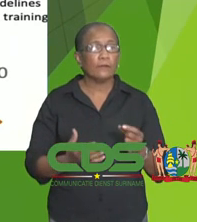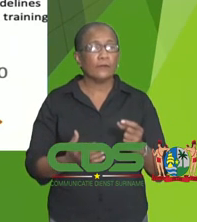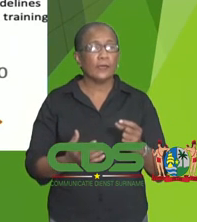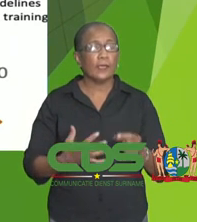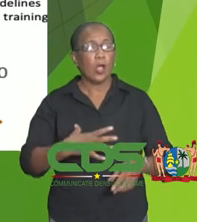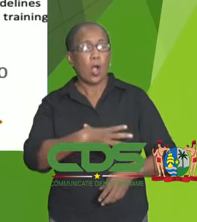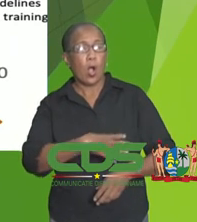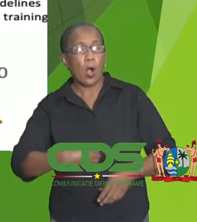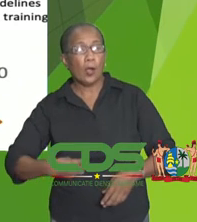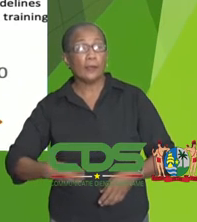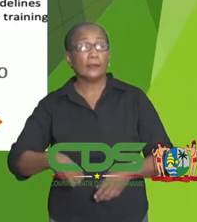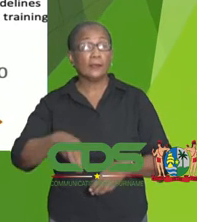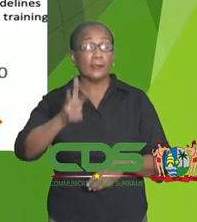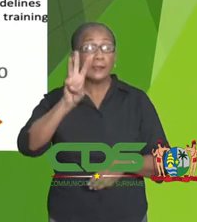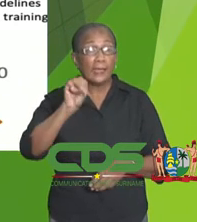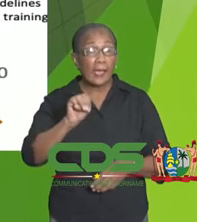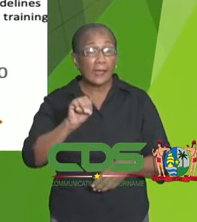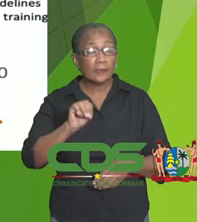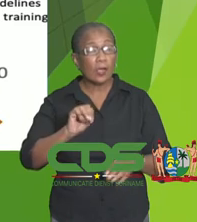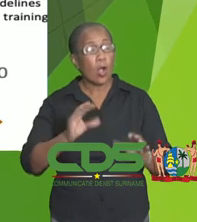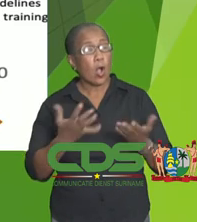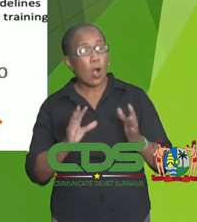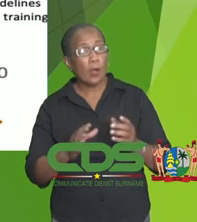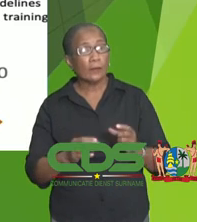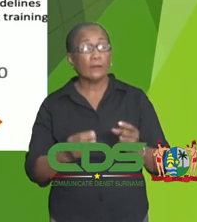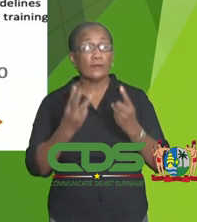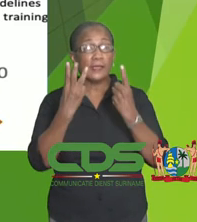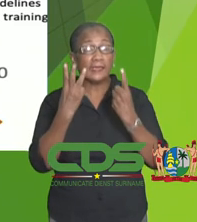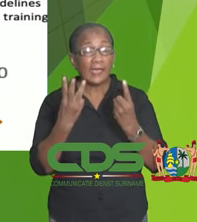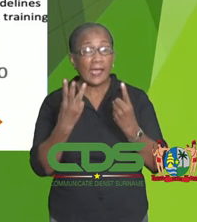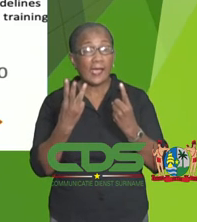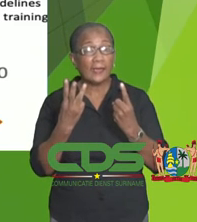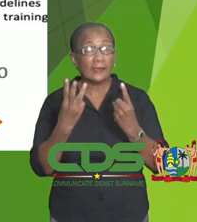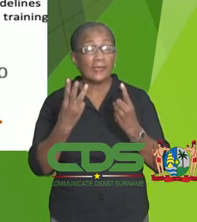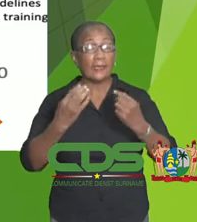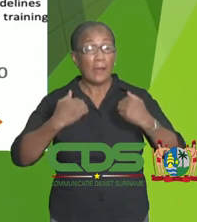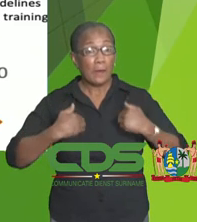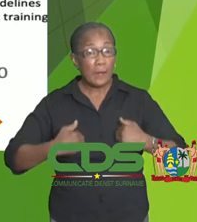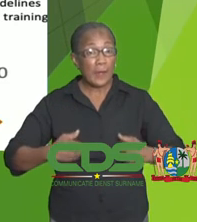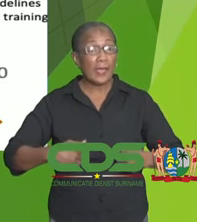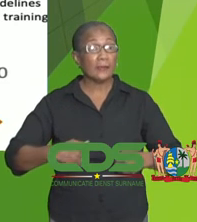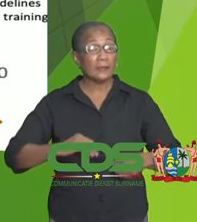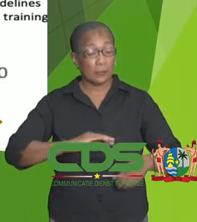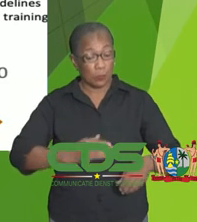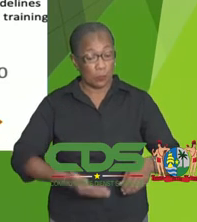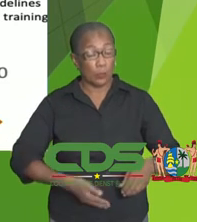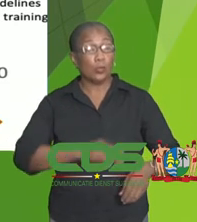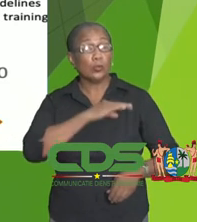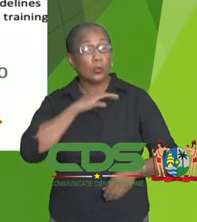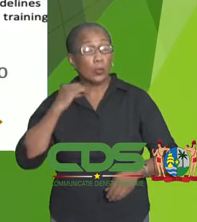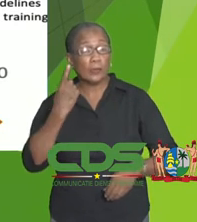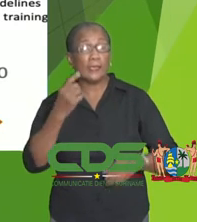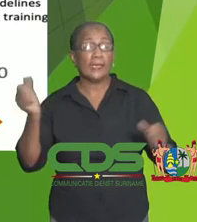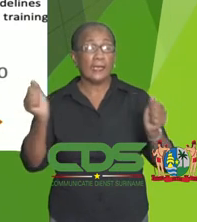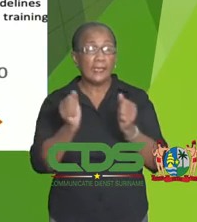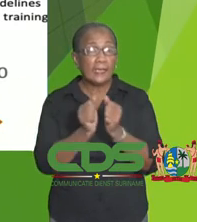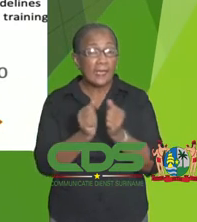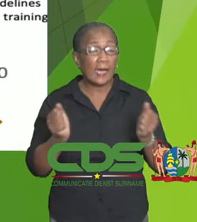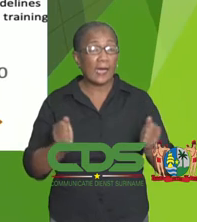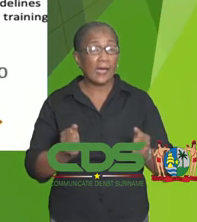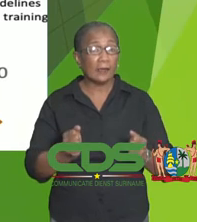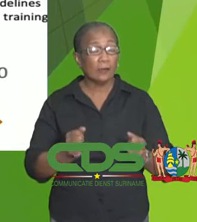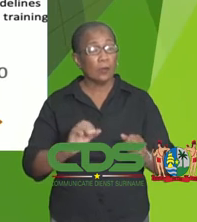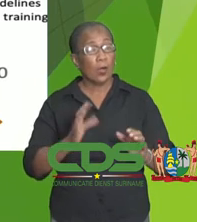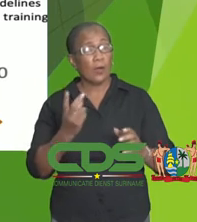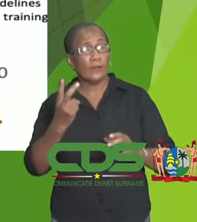is. En dat komt neer op ongeveer 13 sterftes in een jaar. En dat is het afgelopen aantal jaren